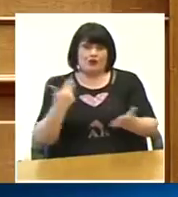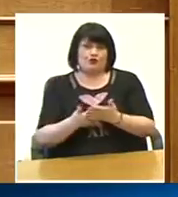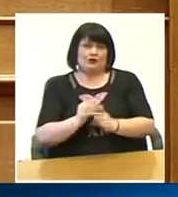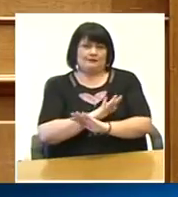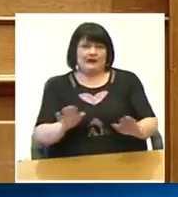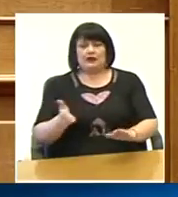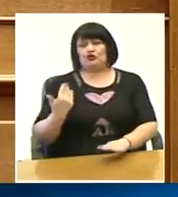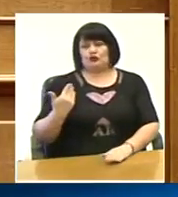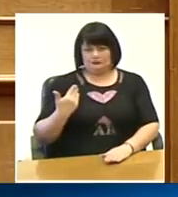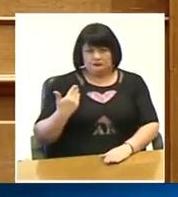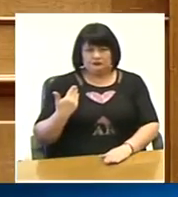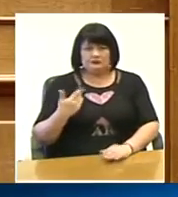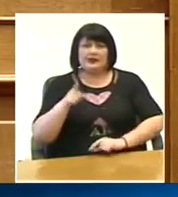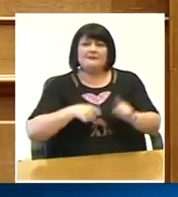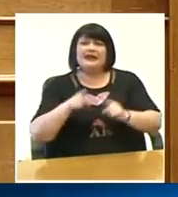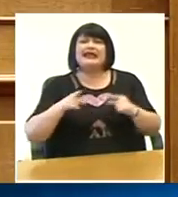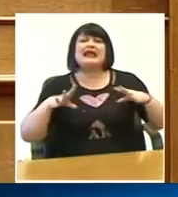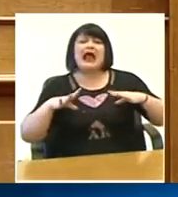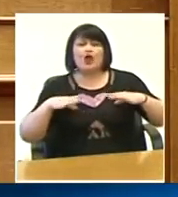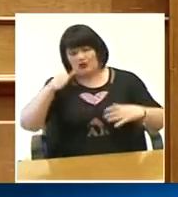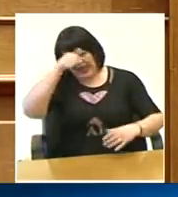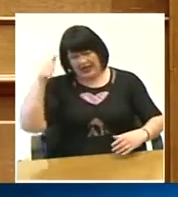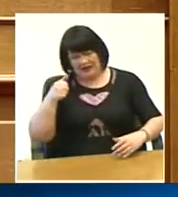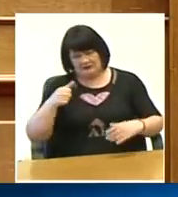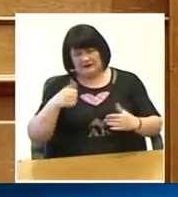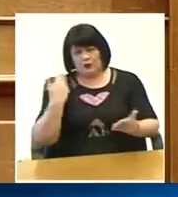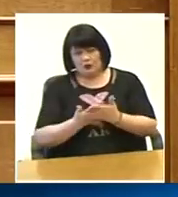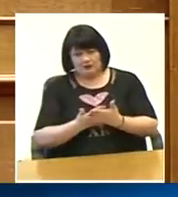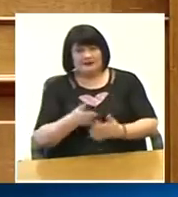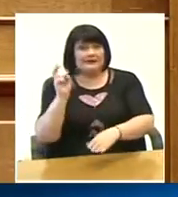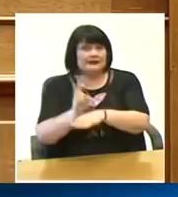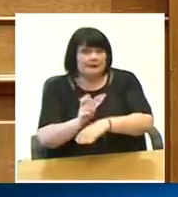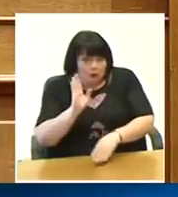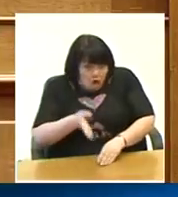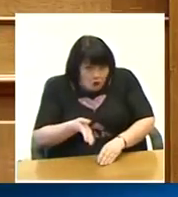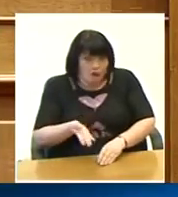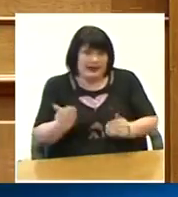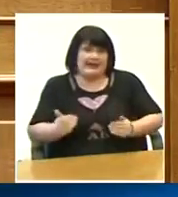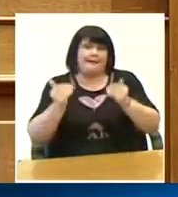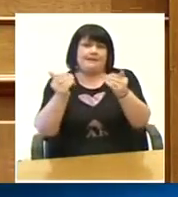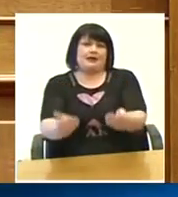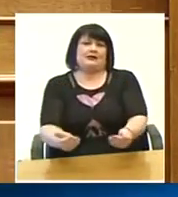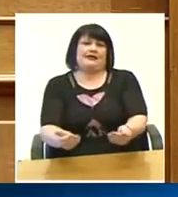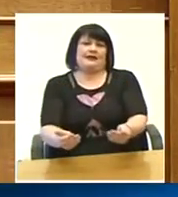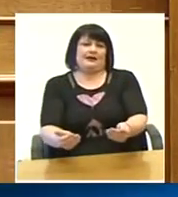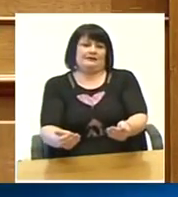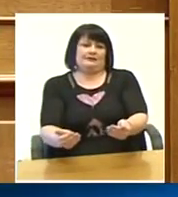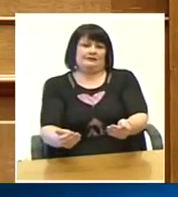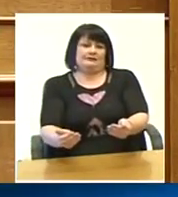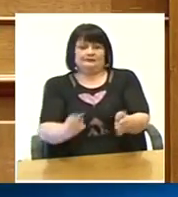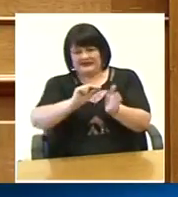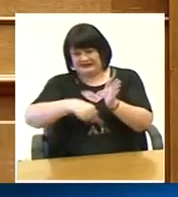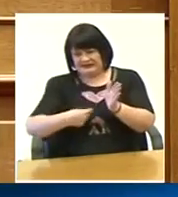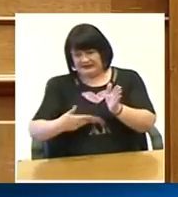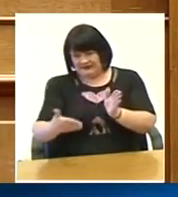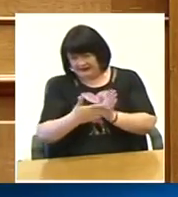των ανθρώπων αυτό και κάποιοι λύγουν και το καλοκαίρι μέσα Αυτή δίνουμε λοιπόν τη δυνατότητα να μπορεί να παραταθεί η θητεία